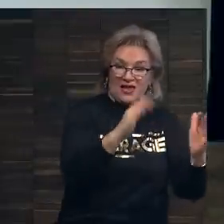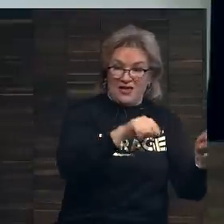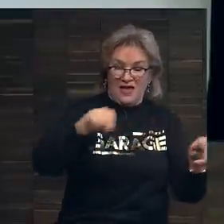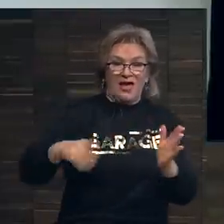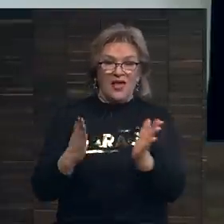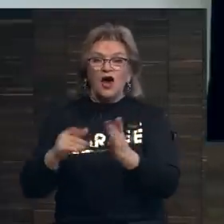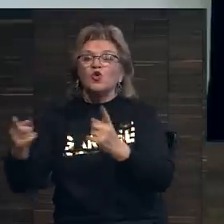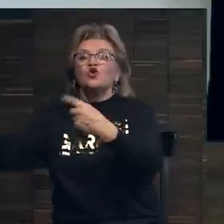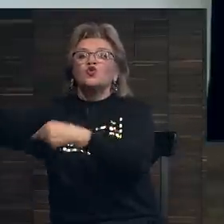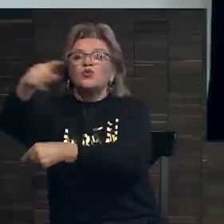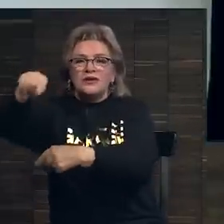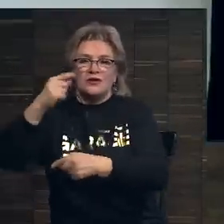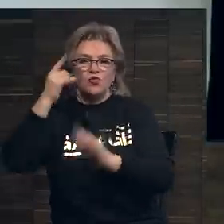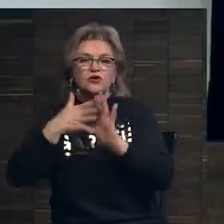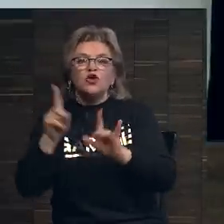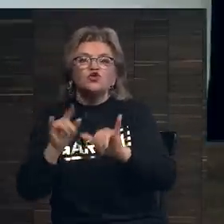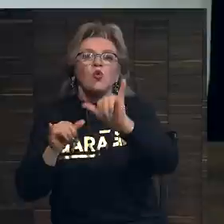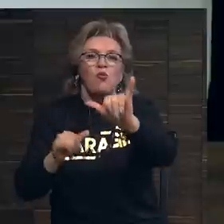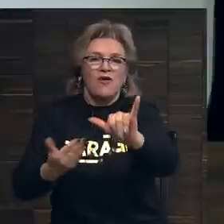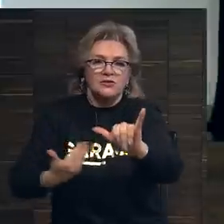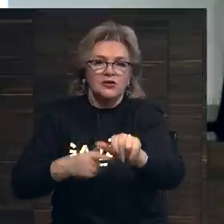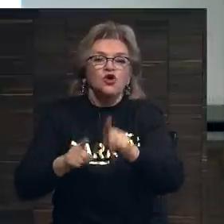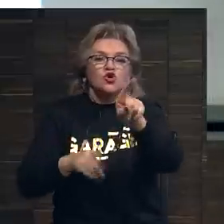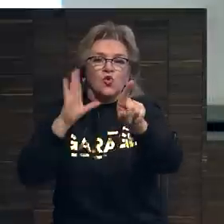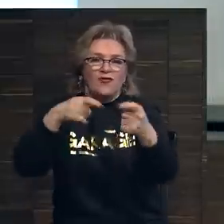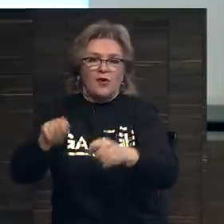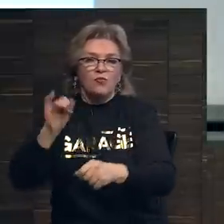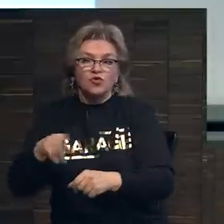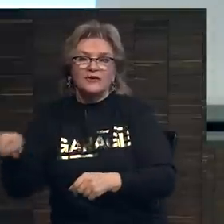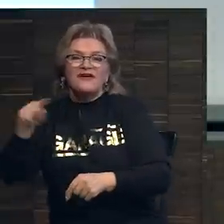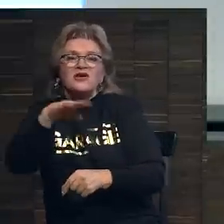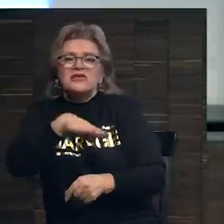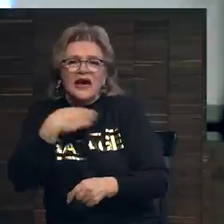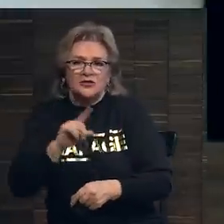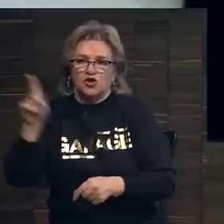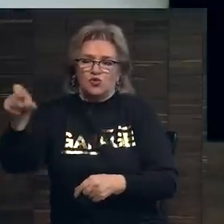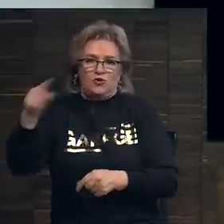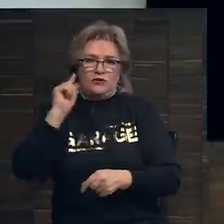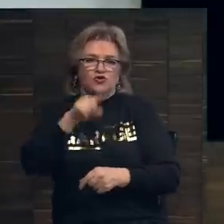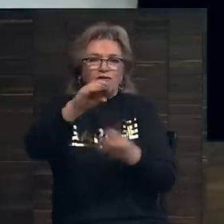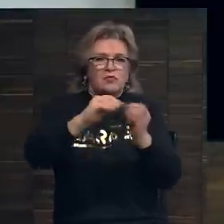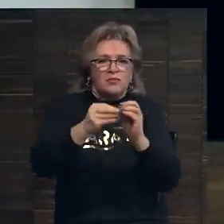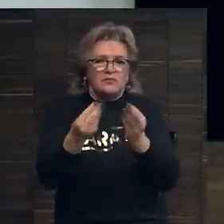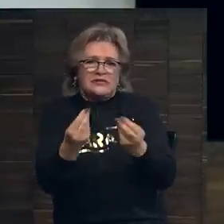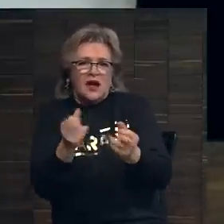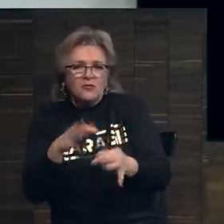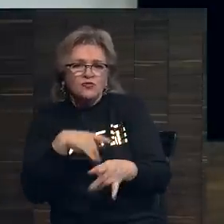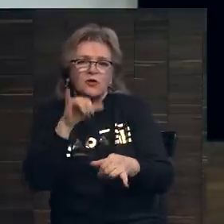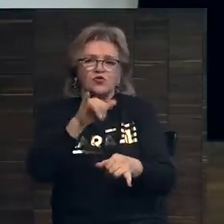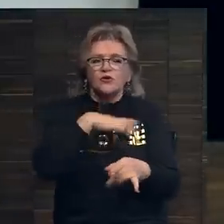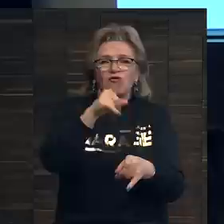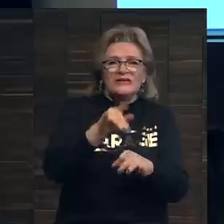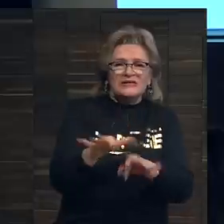то другие узнают, что у вас есть и что вы продаете. Может быть, вы не хотите, чтобы люди знали, что у вас проблемы с деньгами, плохо